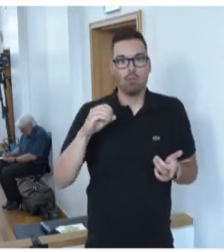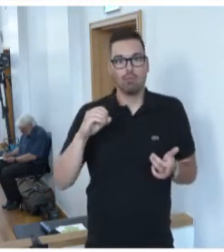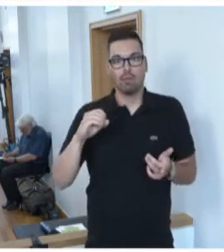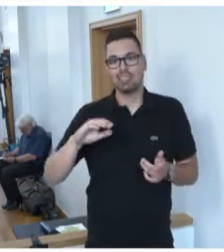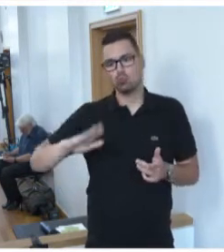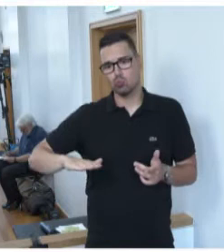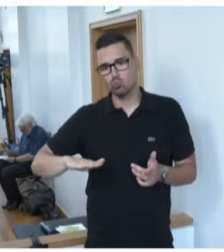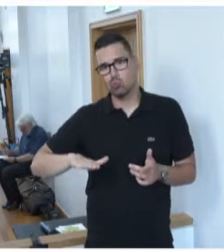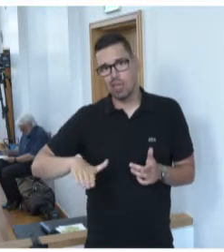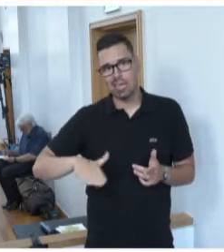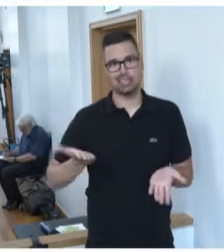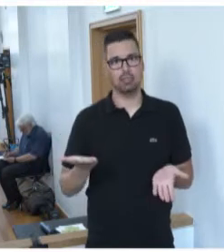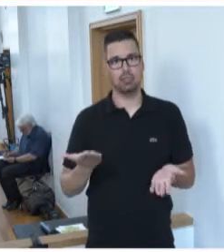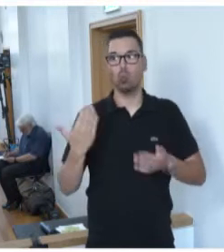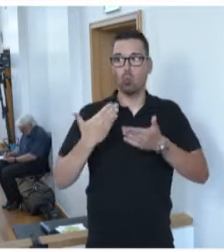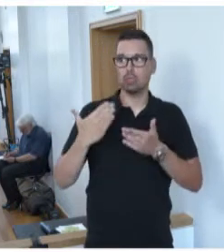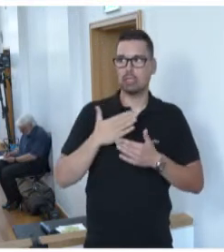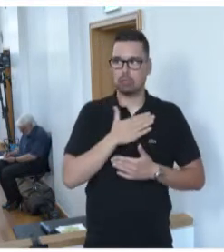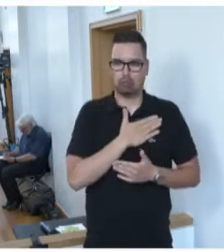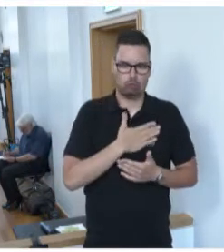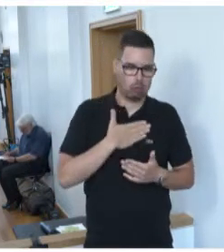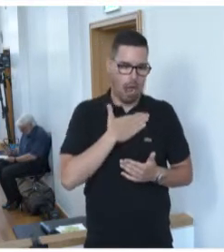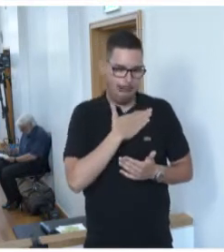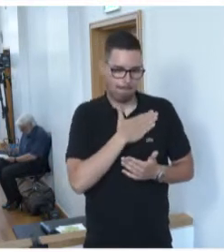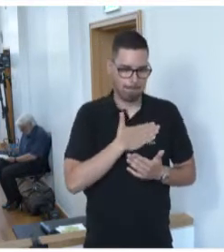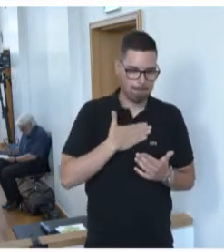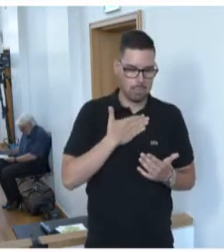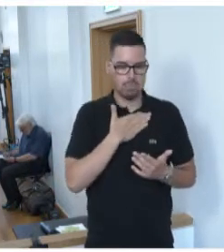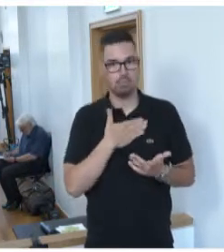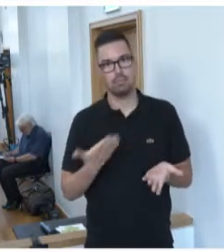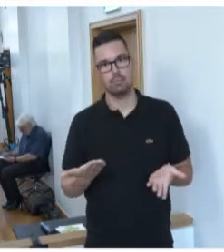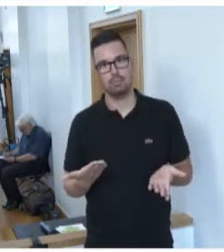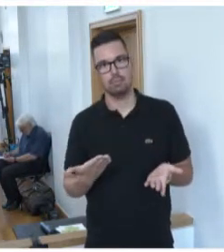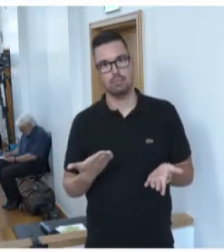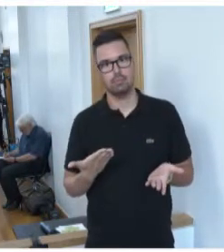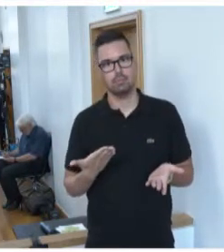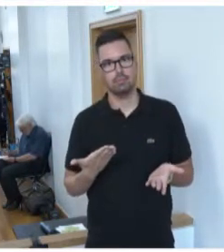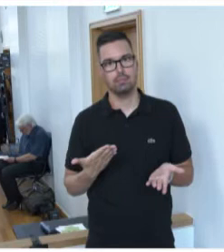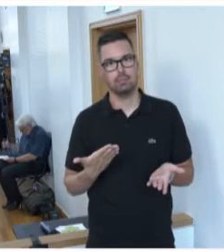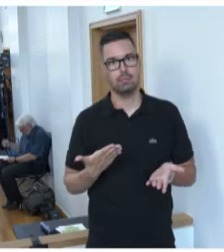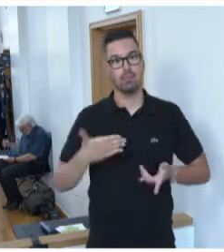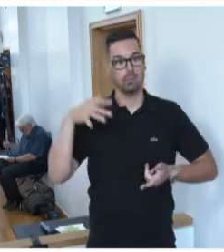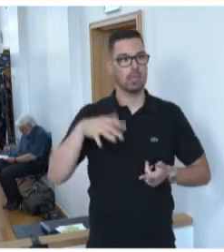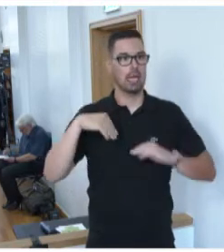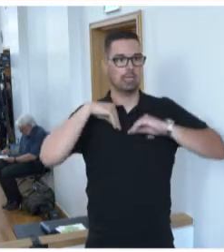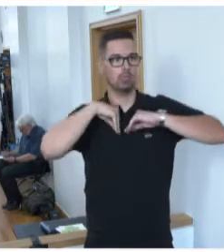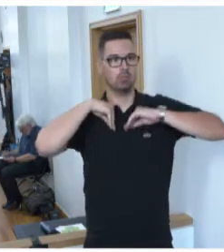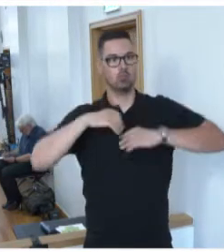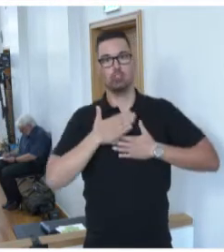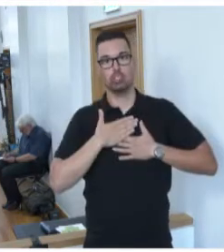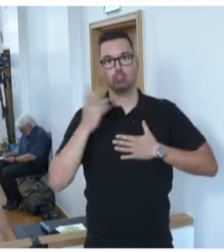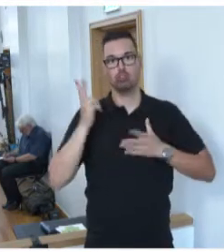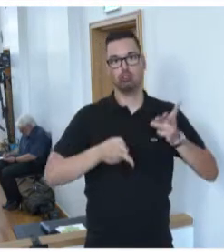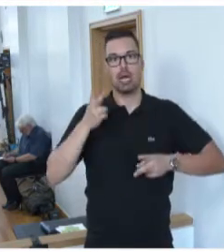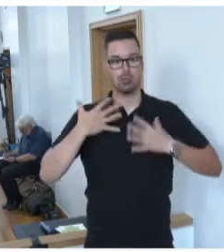groß ist. Das ist die Dunkelziffer. Hier bleiben körperliche und seelische Schäden zurück, die diese Kinder